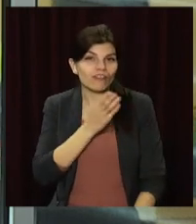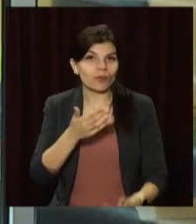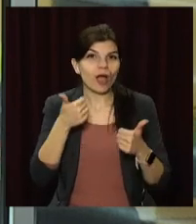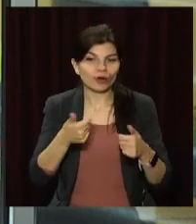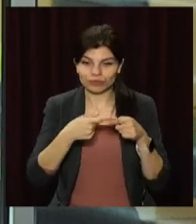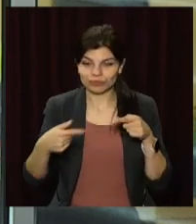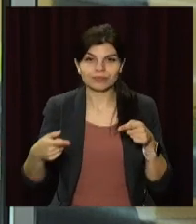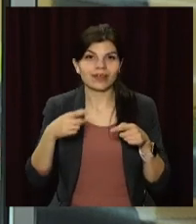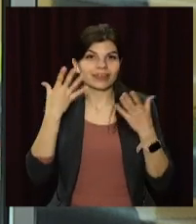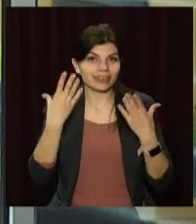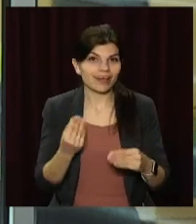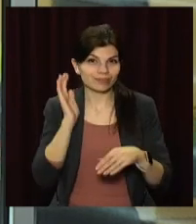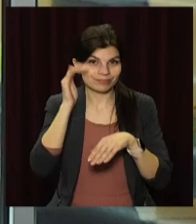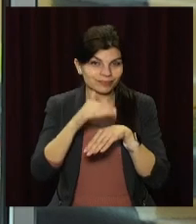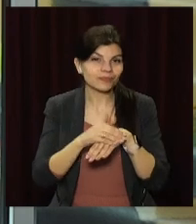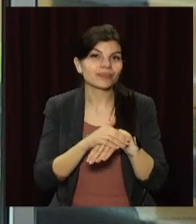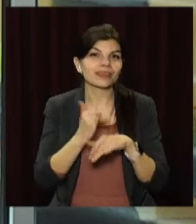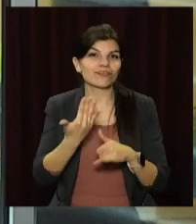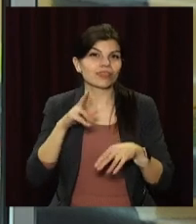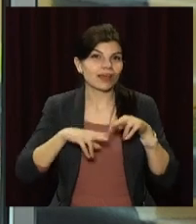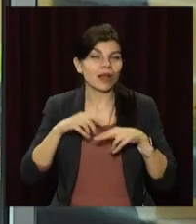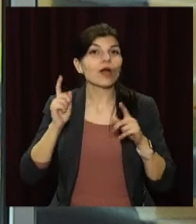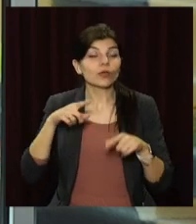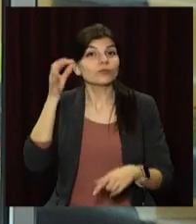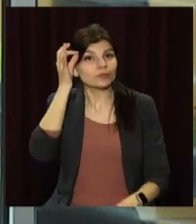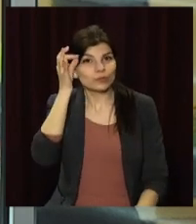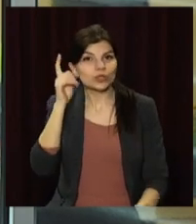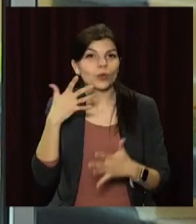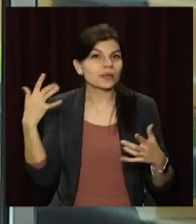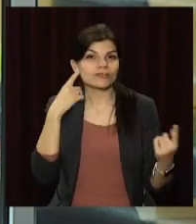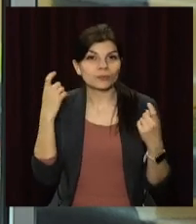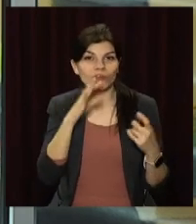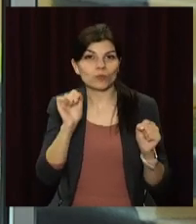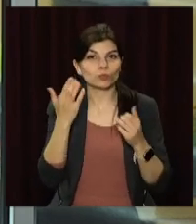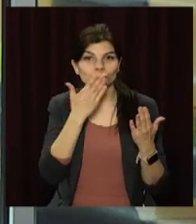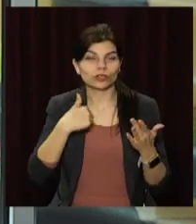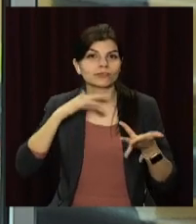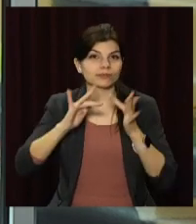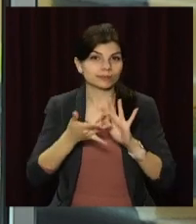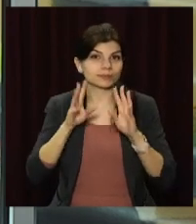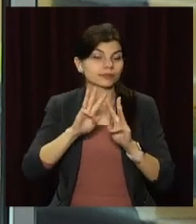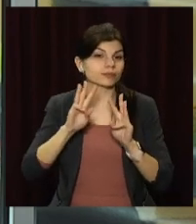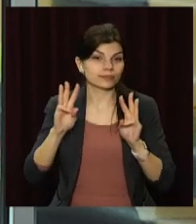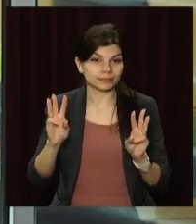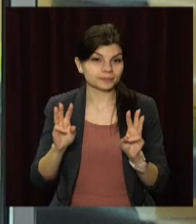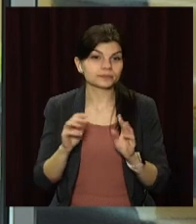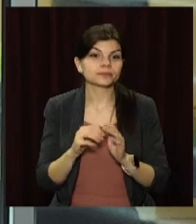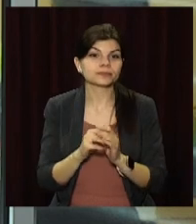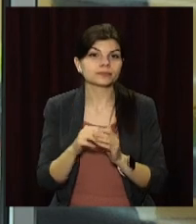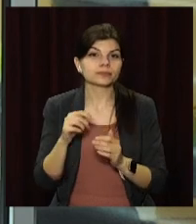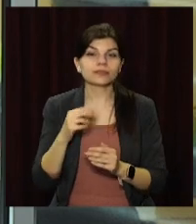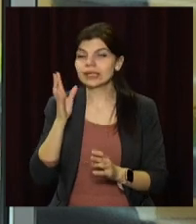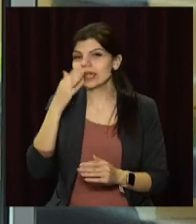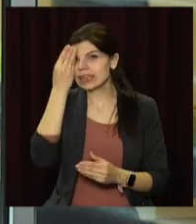і гарного настрою. І традиційно нагадую, що більше інформації ви зможете прочитати на нашому сайті opentv.media.